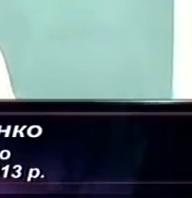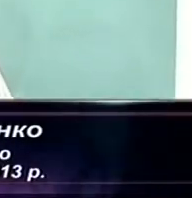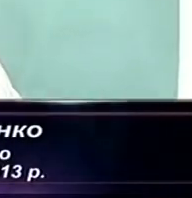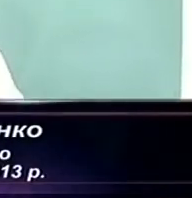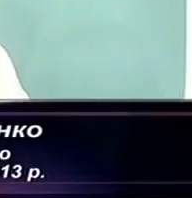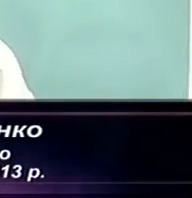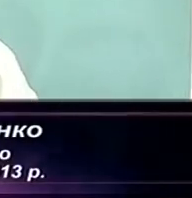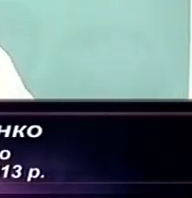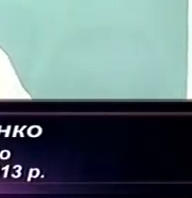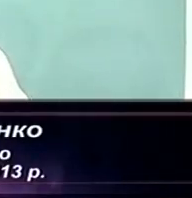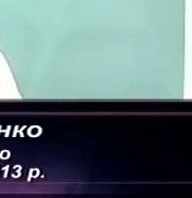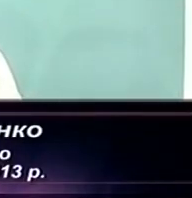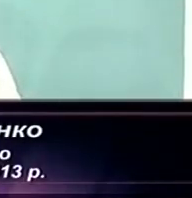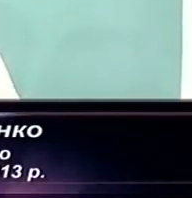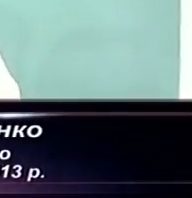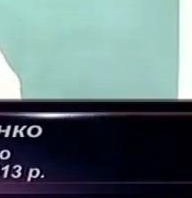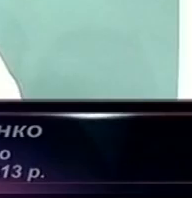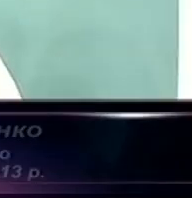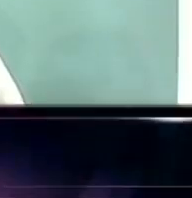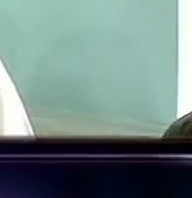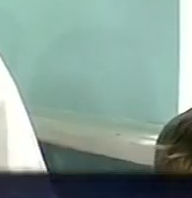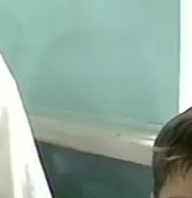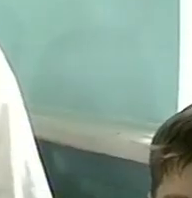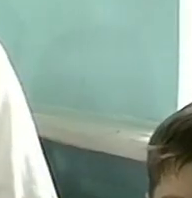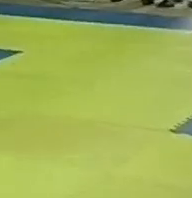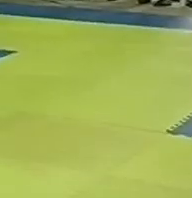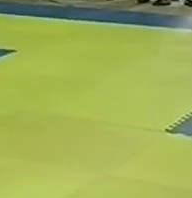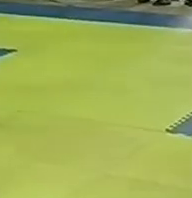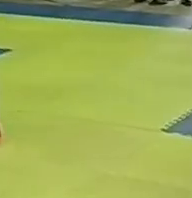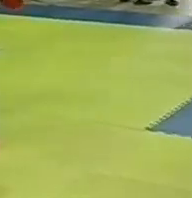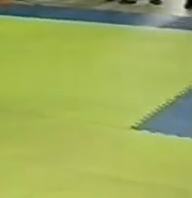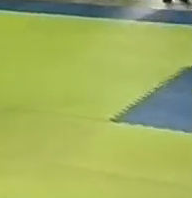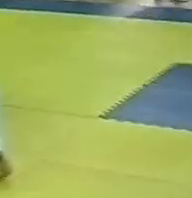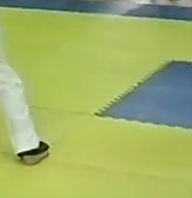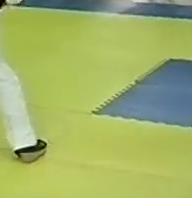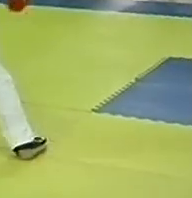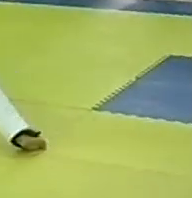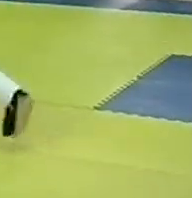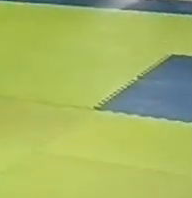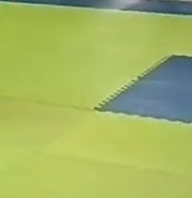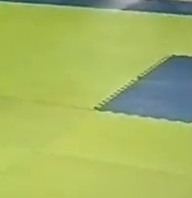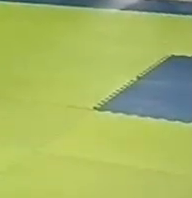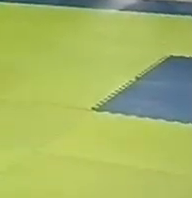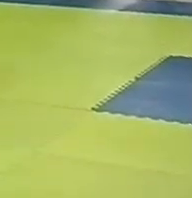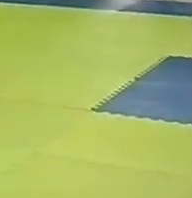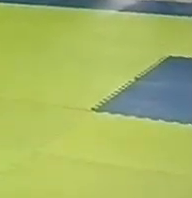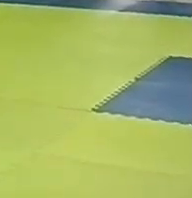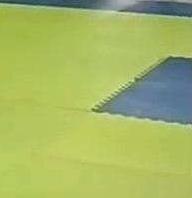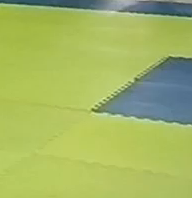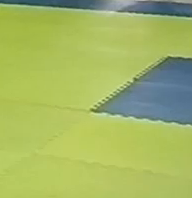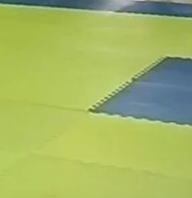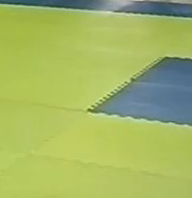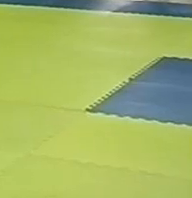отримаєш опит. Ось це найголовніше. Серед інших переможців тренерський штаб збірної області відзначив